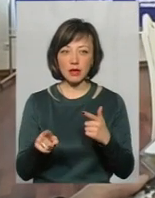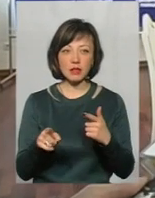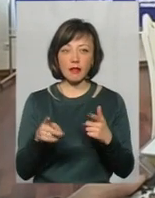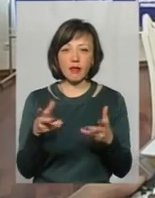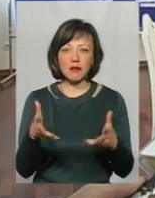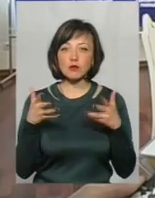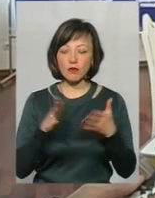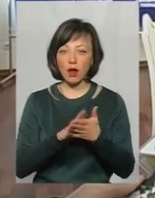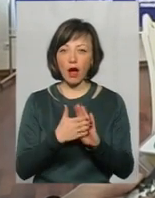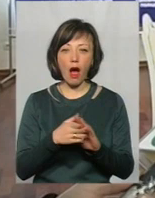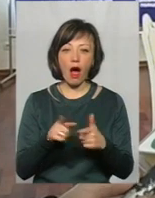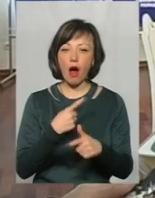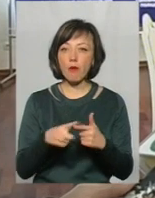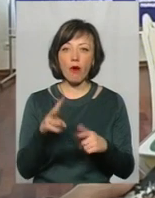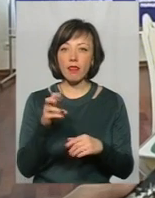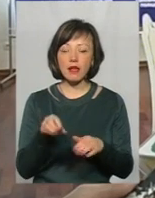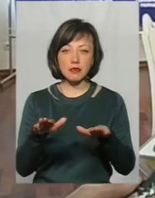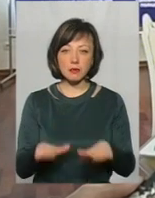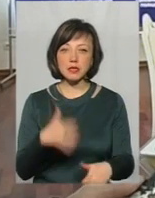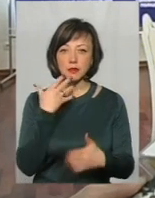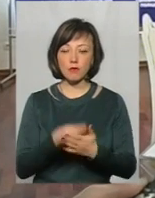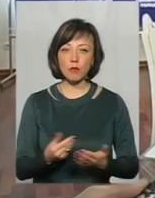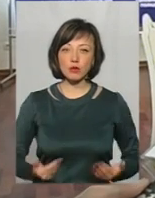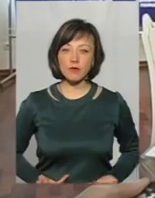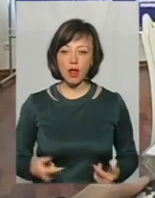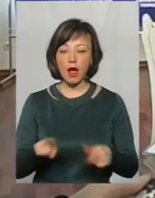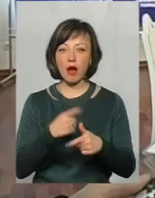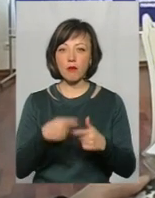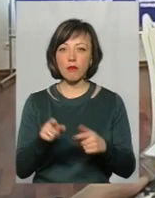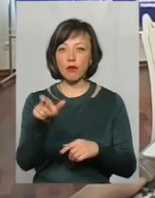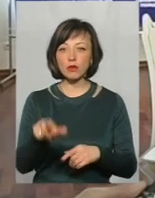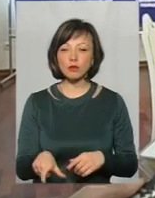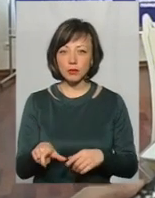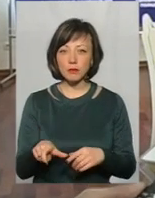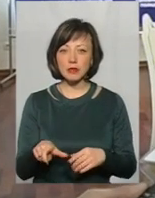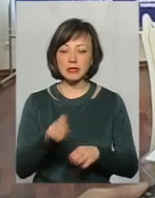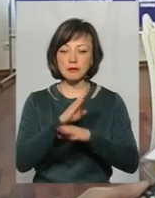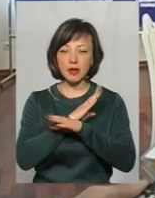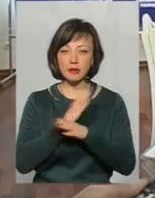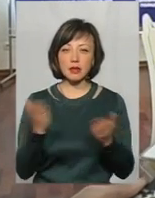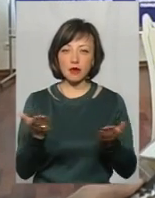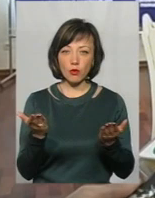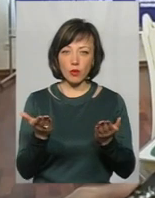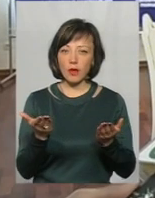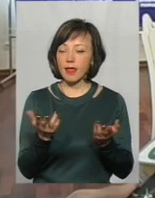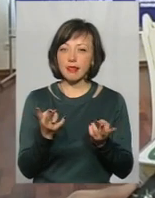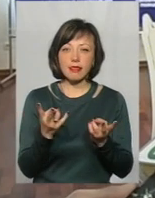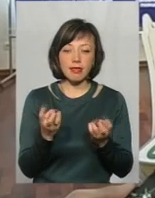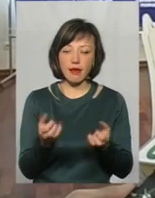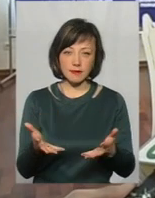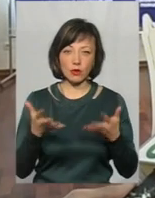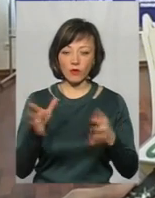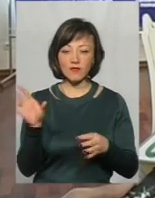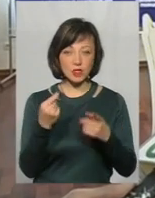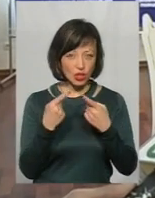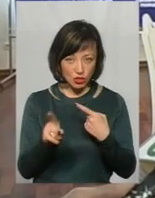'ясованих обставин, або не за місцем свого проживання. Чи та людина особа на момент смерті, якої не є встановлено. У